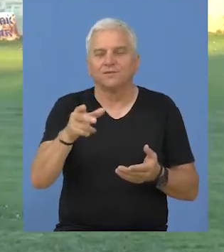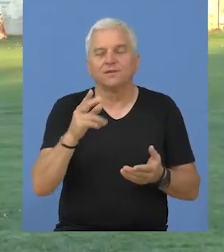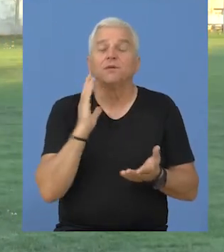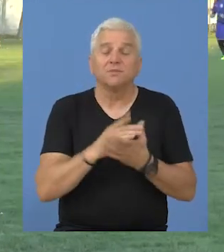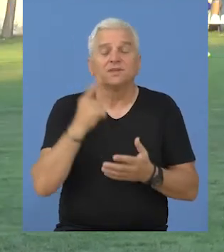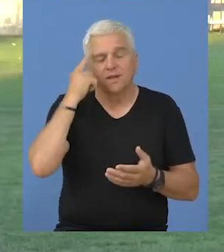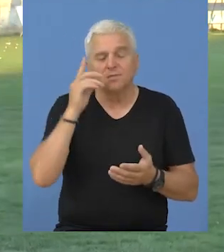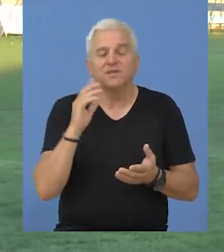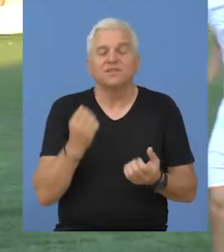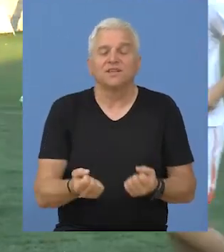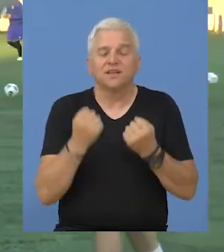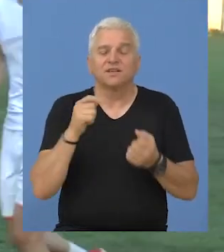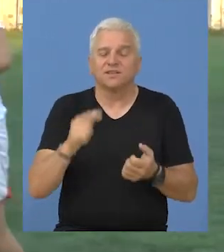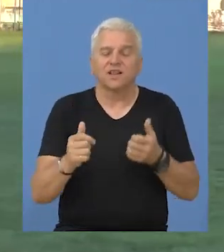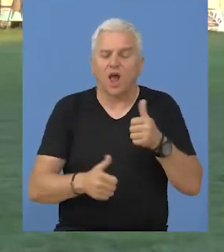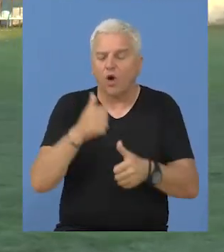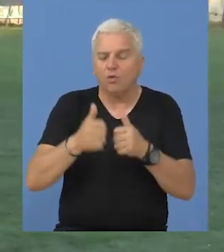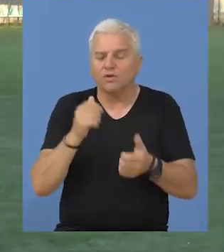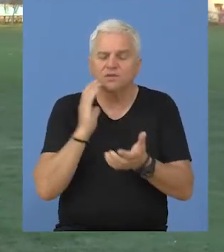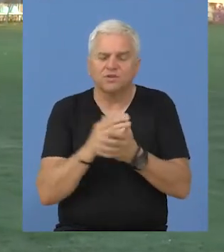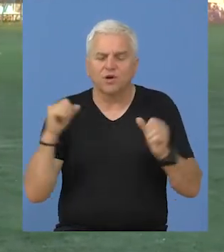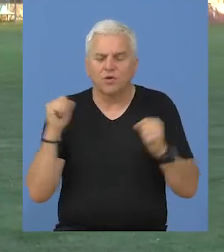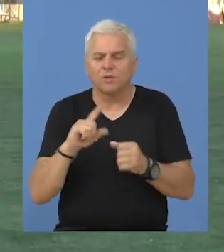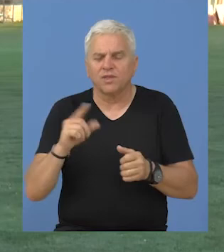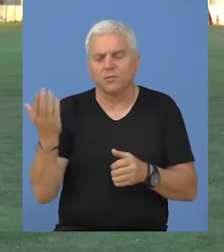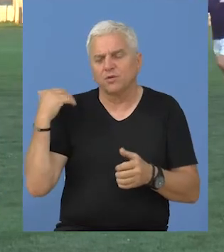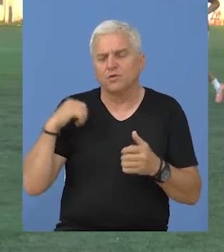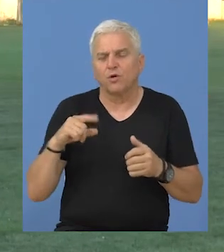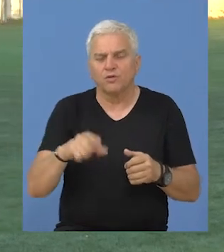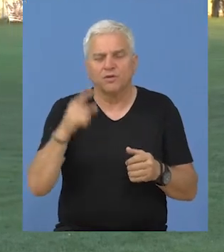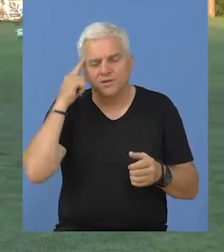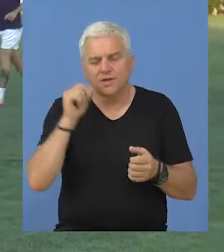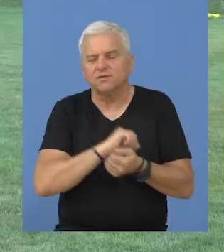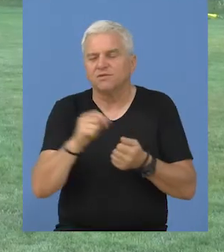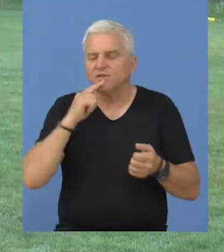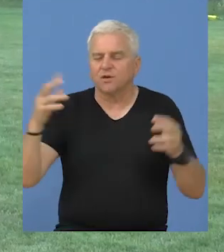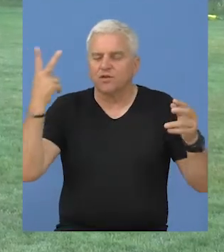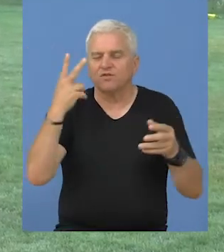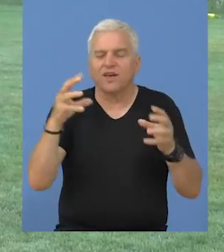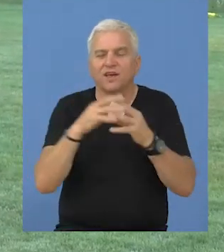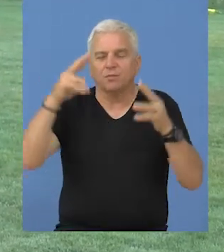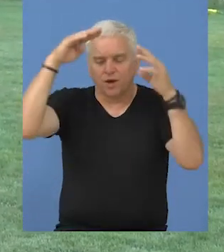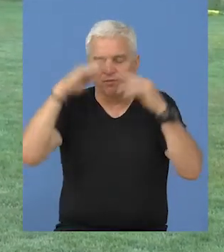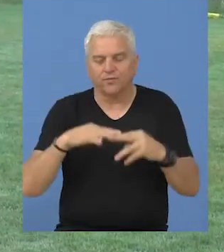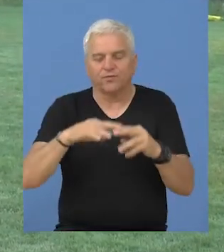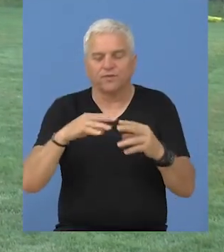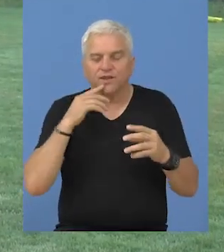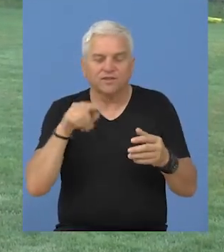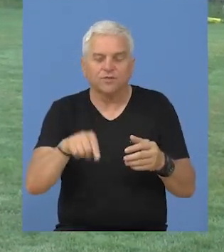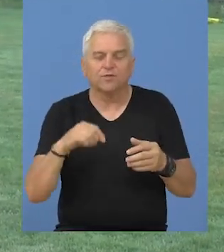Vojvođanskoj Ligi. Mada će biti teško, sad je konkurencija mnogo ozbiljnija nego prošle godine. Znamo ko se spustio od gore,